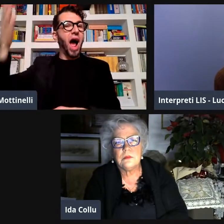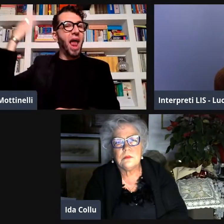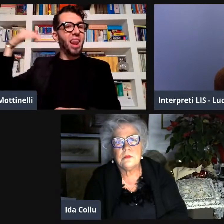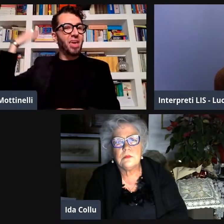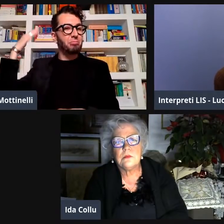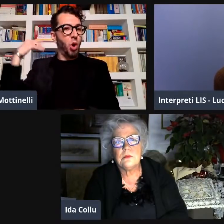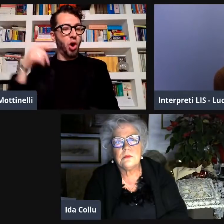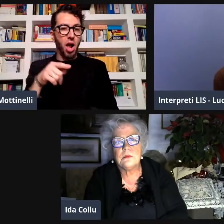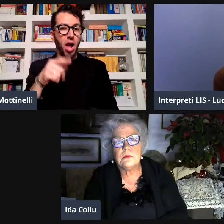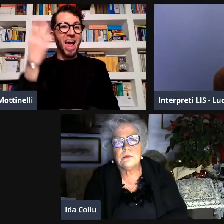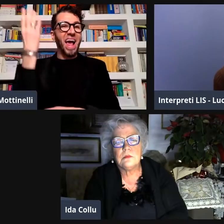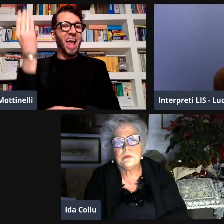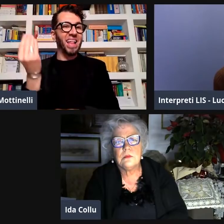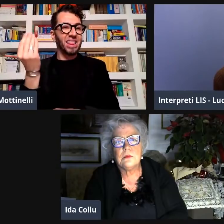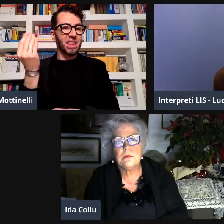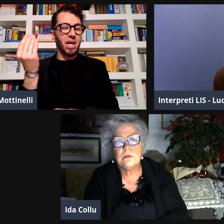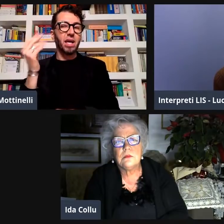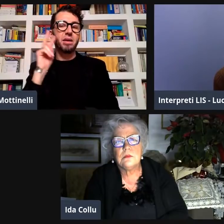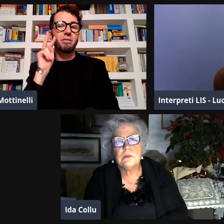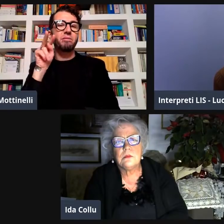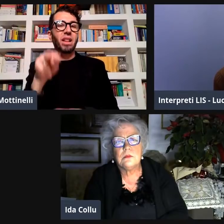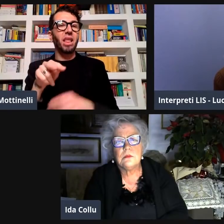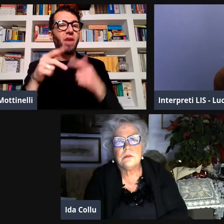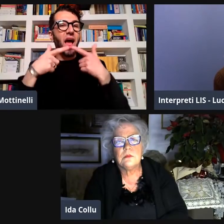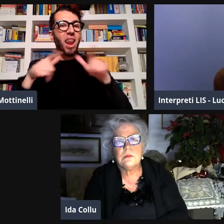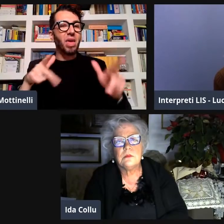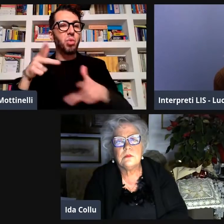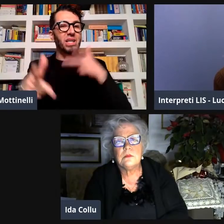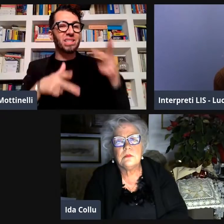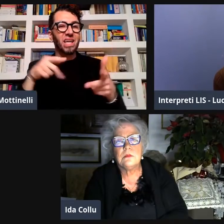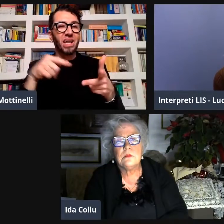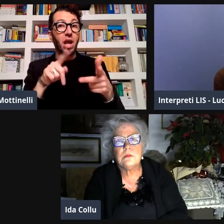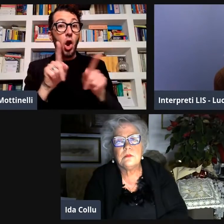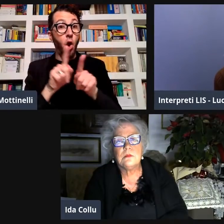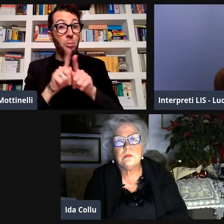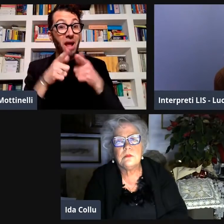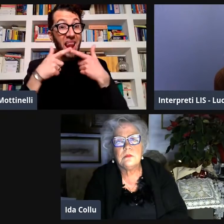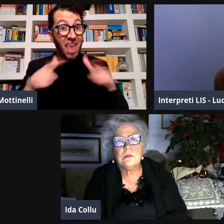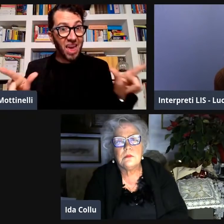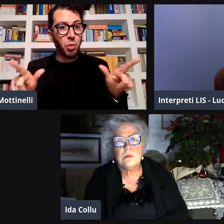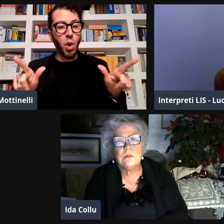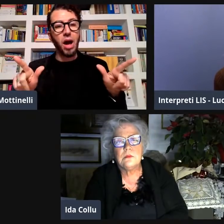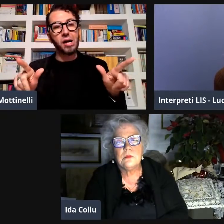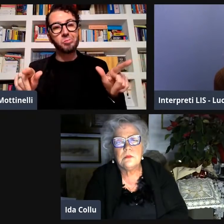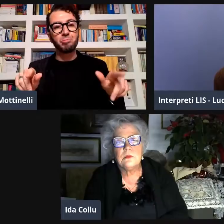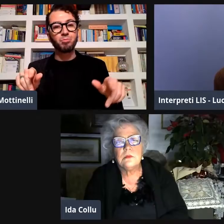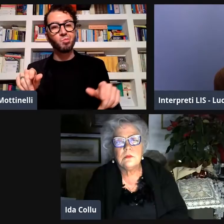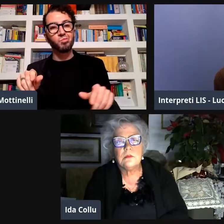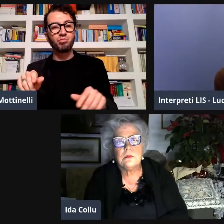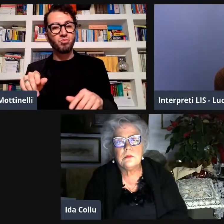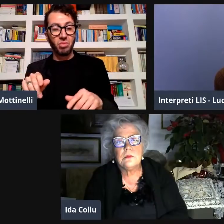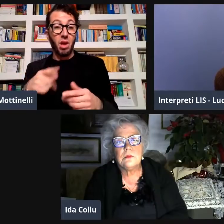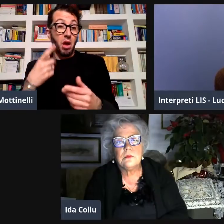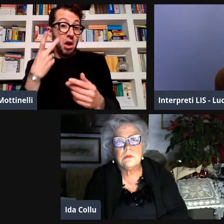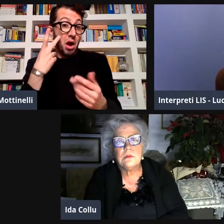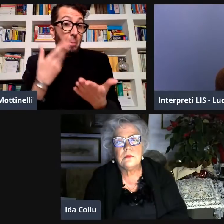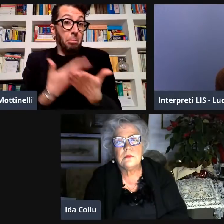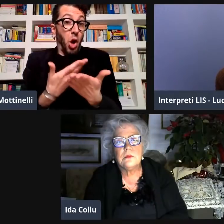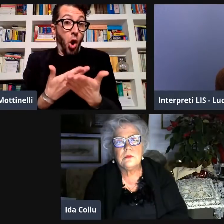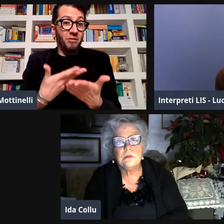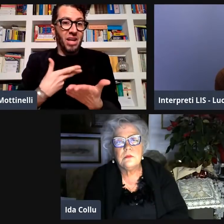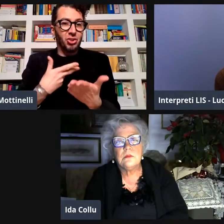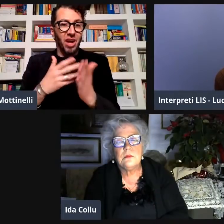su Enns sicuramente tu sai che all'epoca Enns vedeva la lingua dei segni non